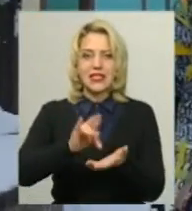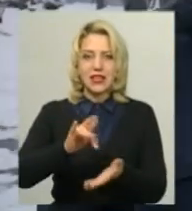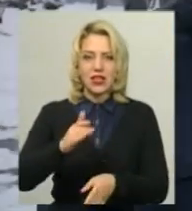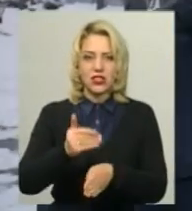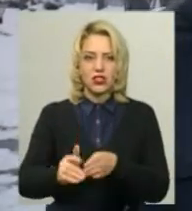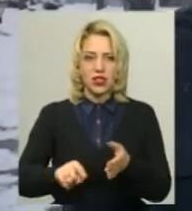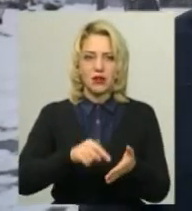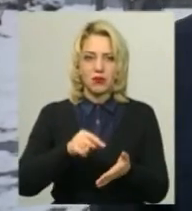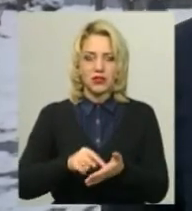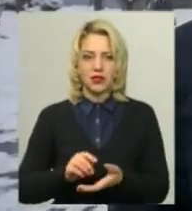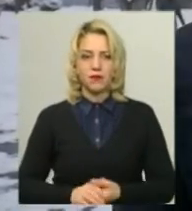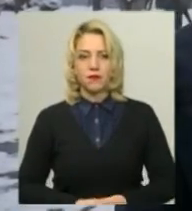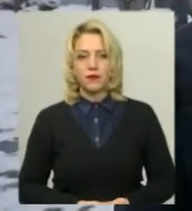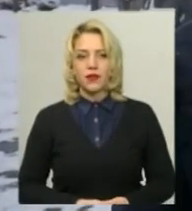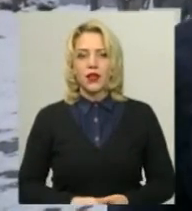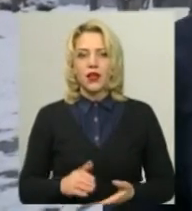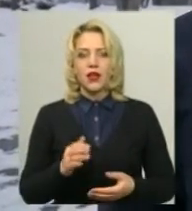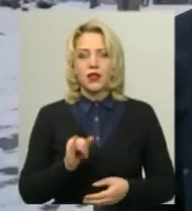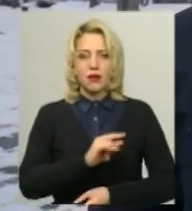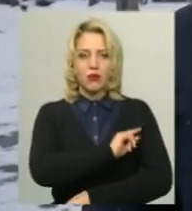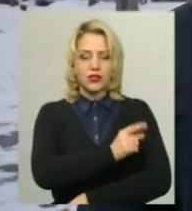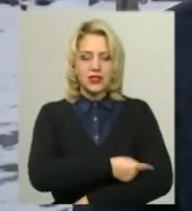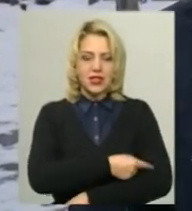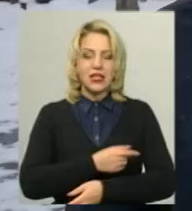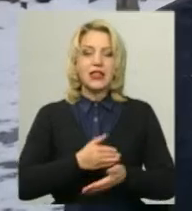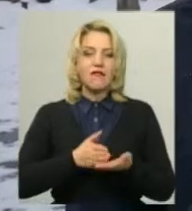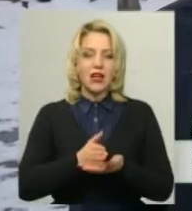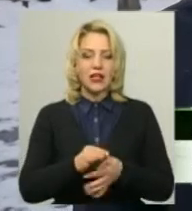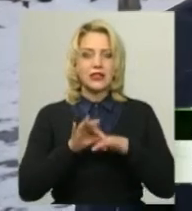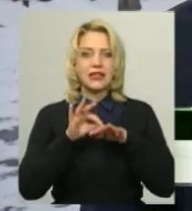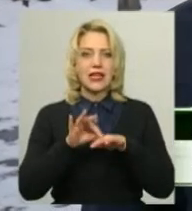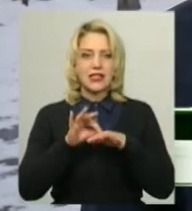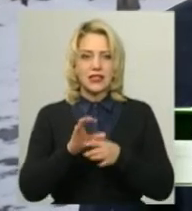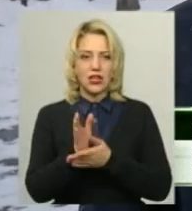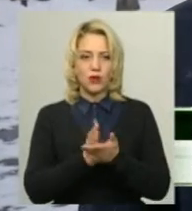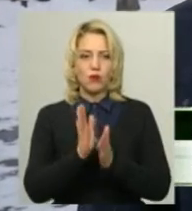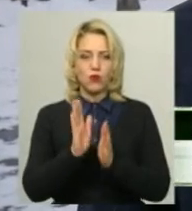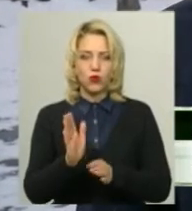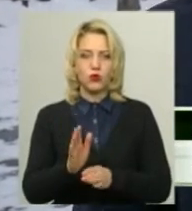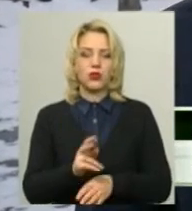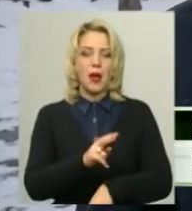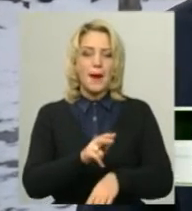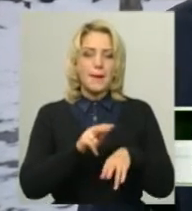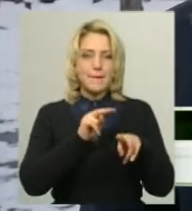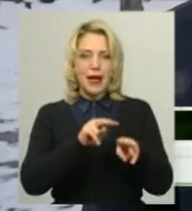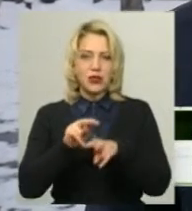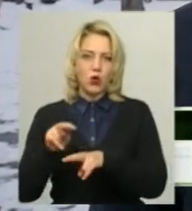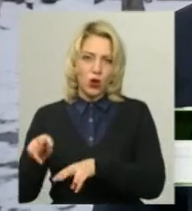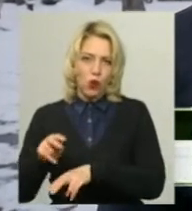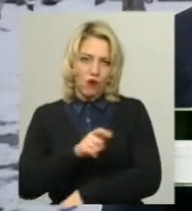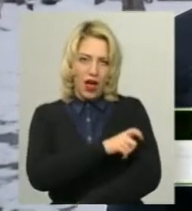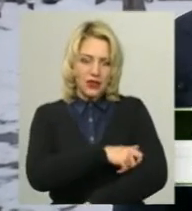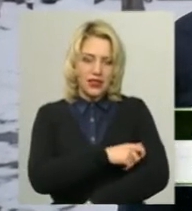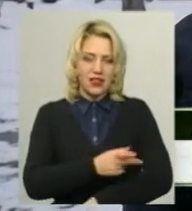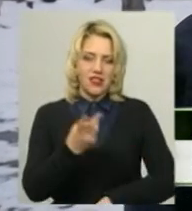міста. Є посилений варіант несення служби. Будуть патрулювати два патруля у